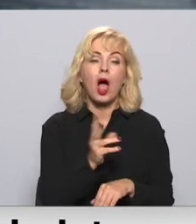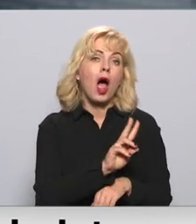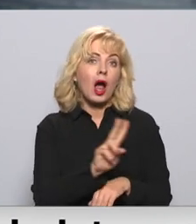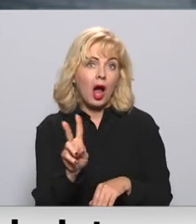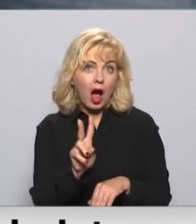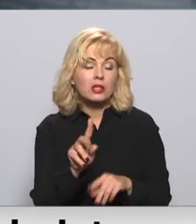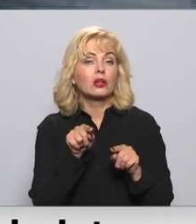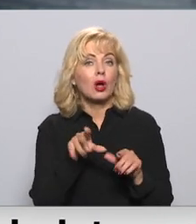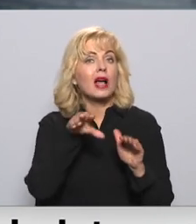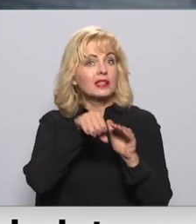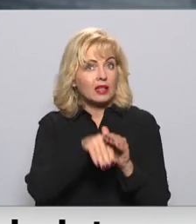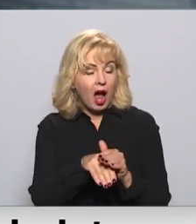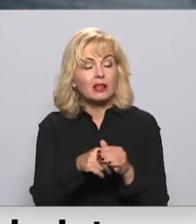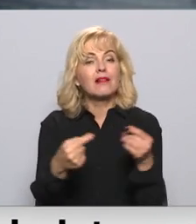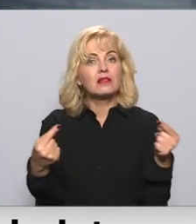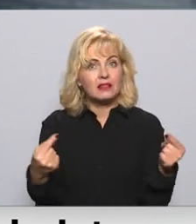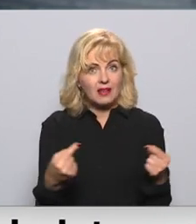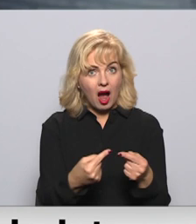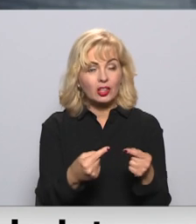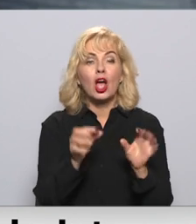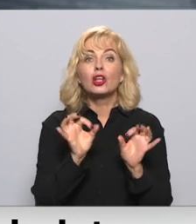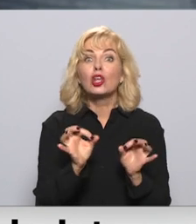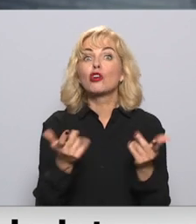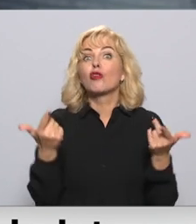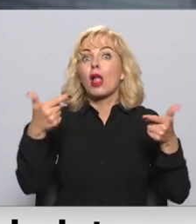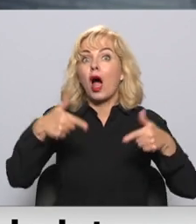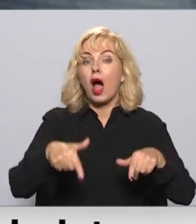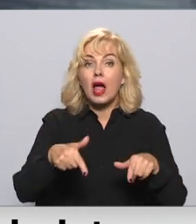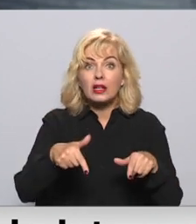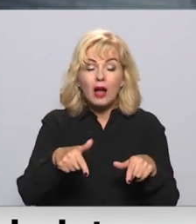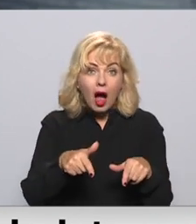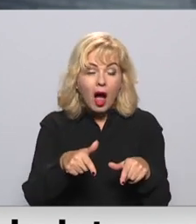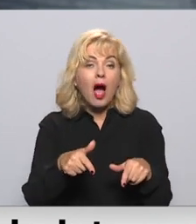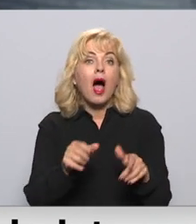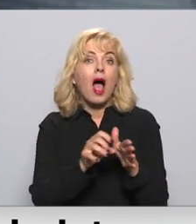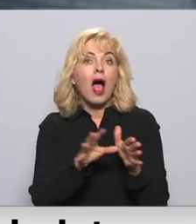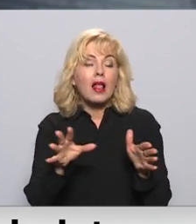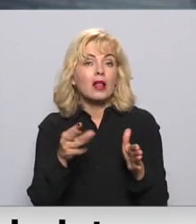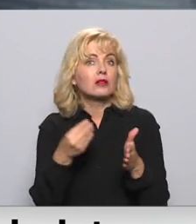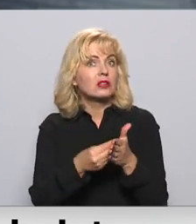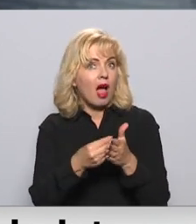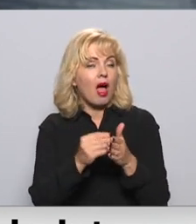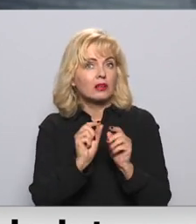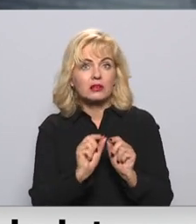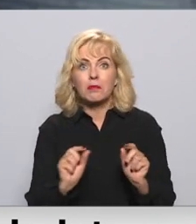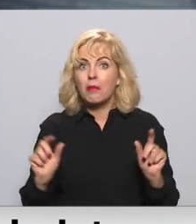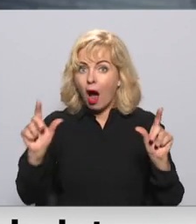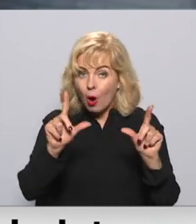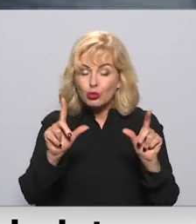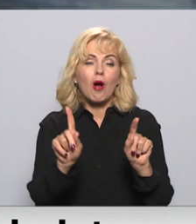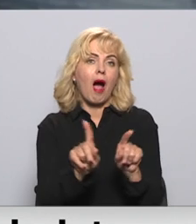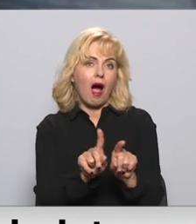arī taiskaitā sakrīt tieši laikā, ka enegro cenas ir diezgan ievērojami pacēlušās, tas arī